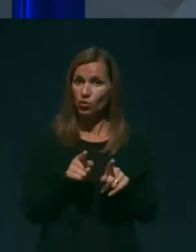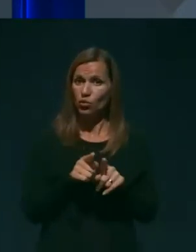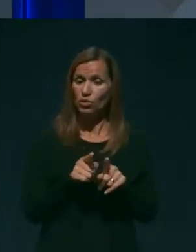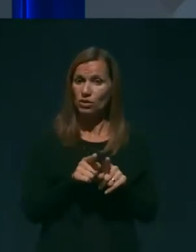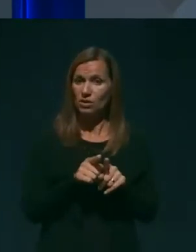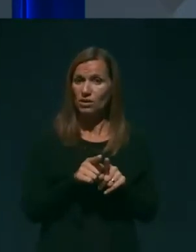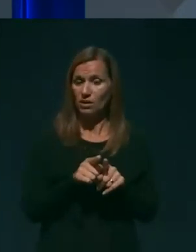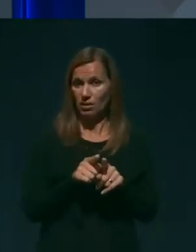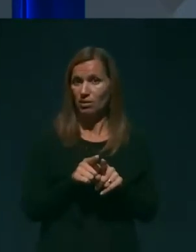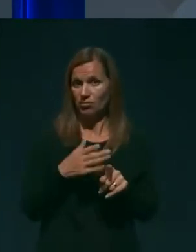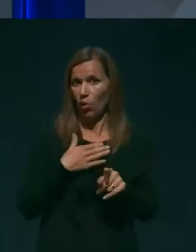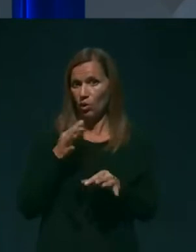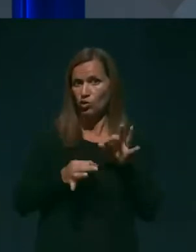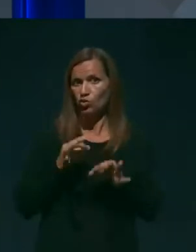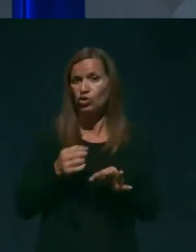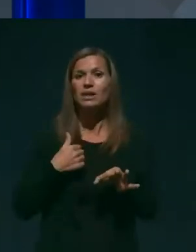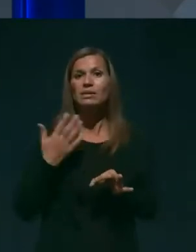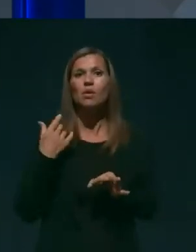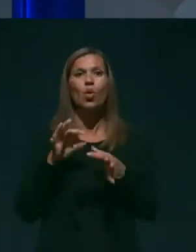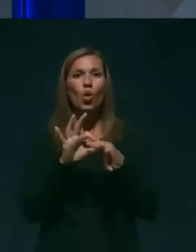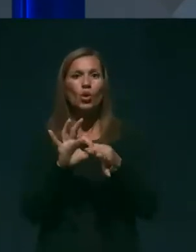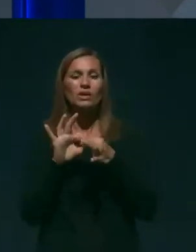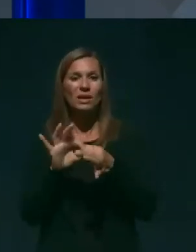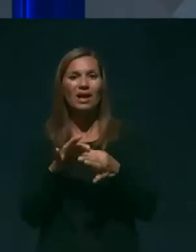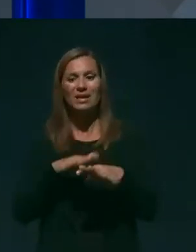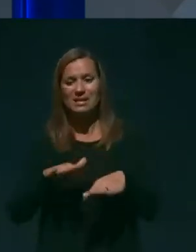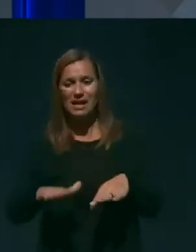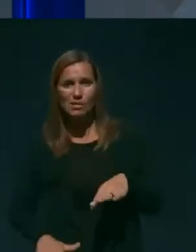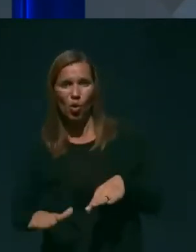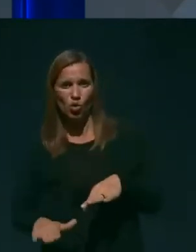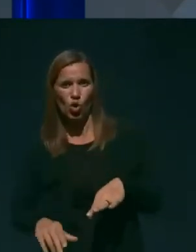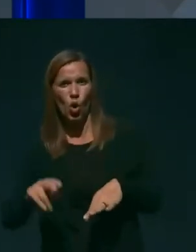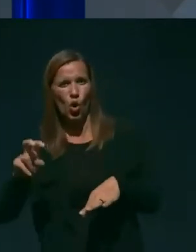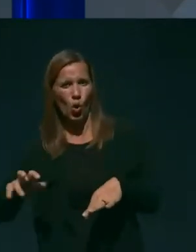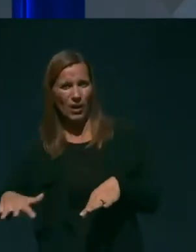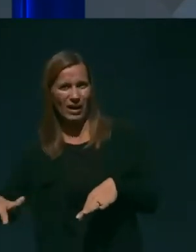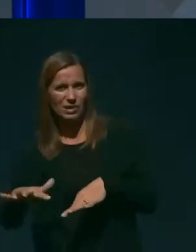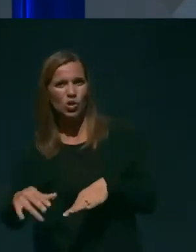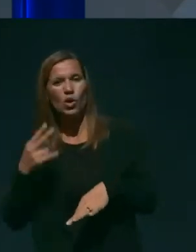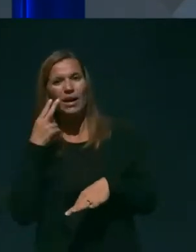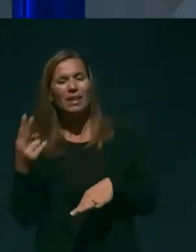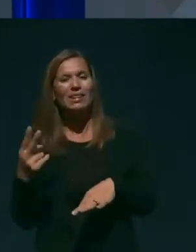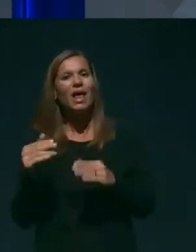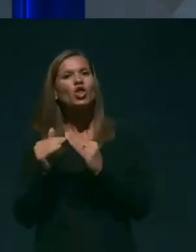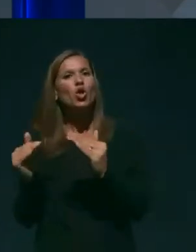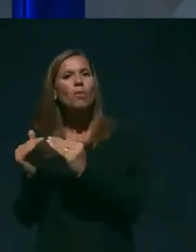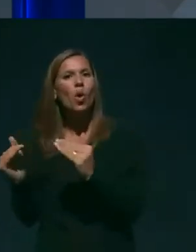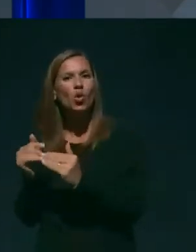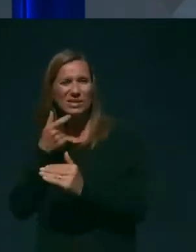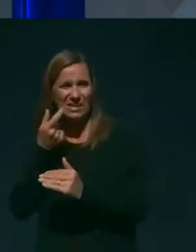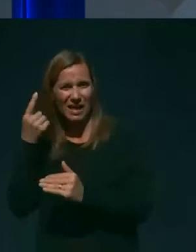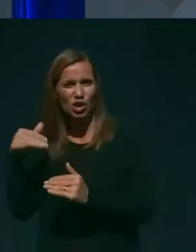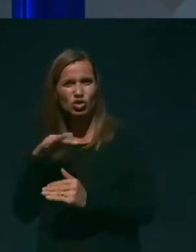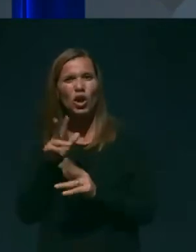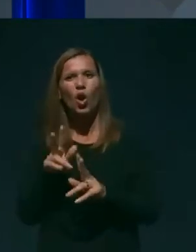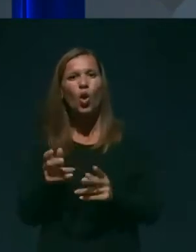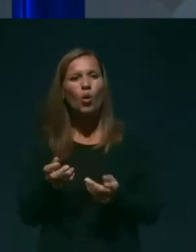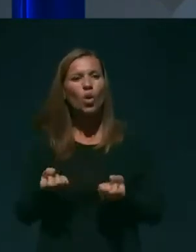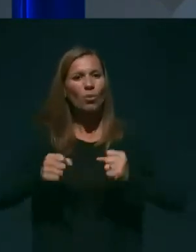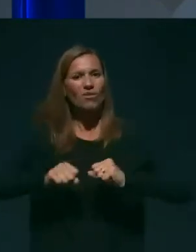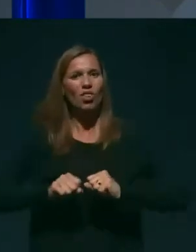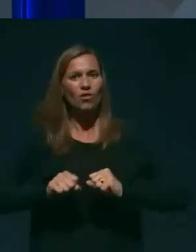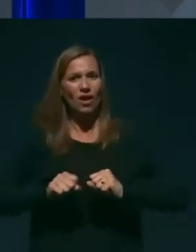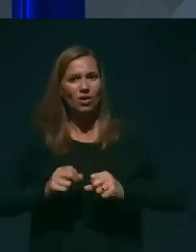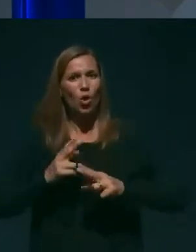koordinator za Spodno-Gorensko, kar se tiče domov za ostarelih in kako obladovati v kužbo oz. epidemije v njih.